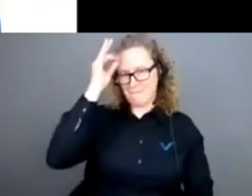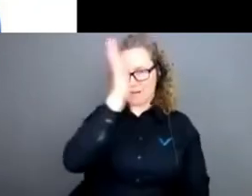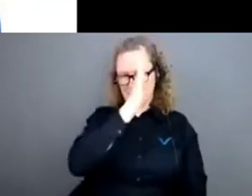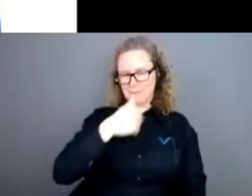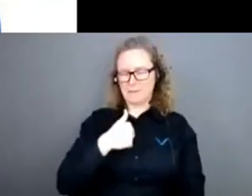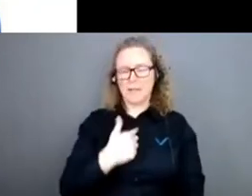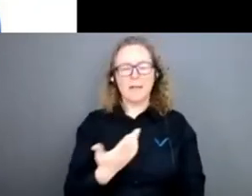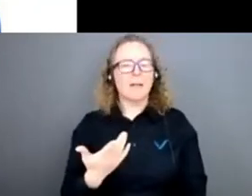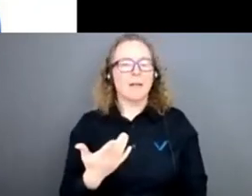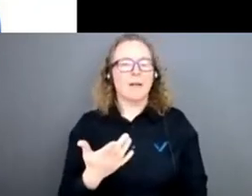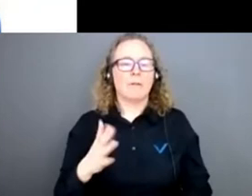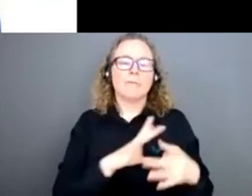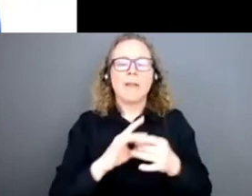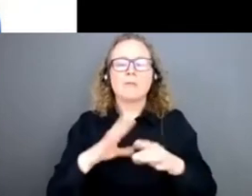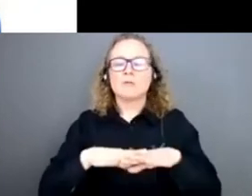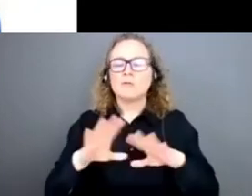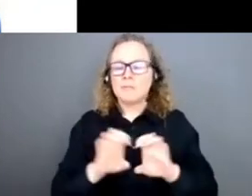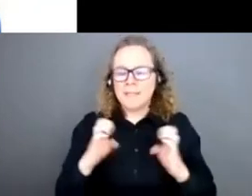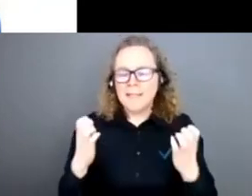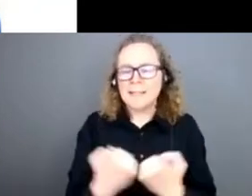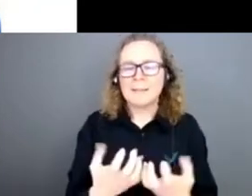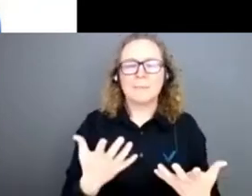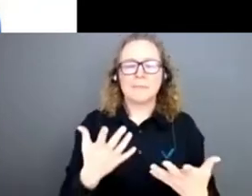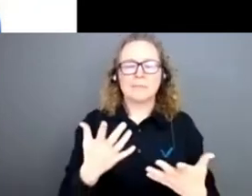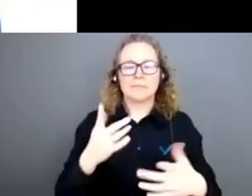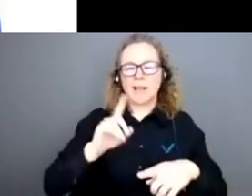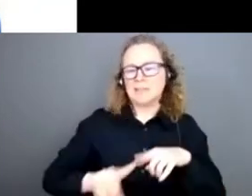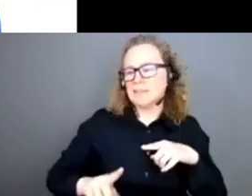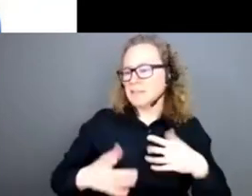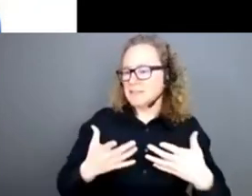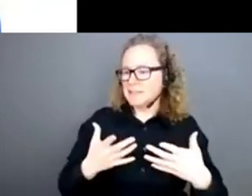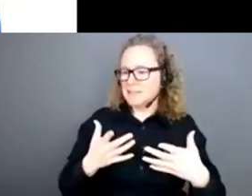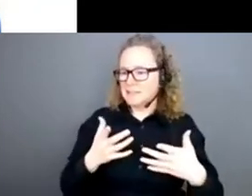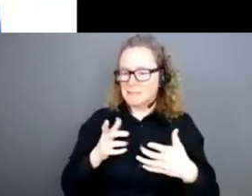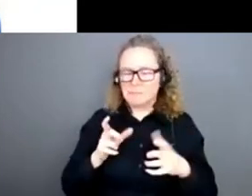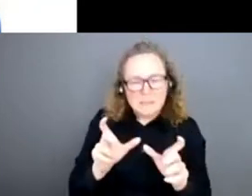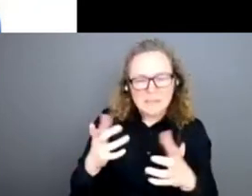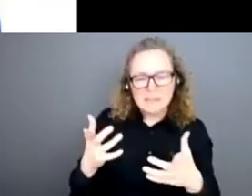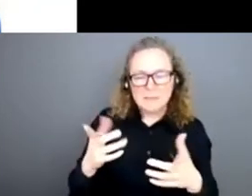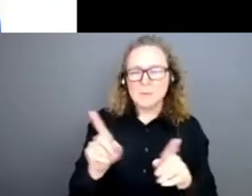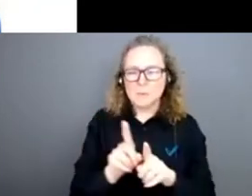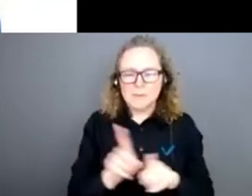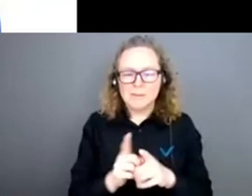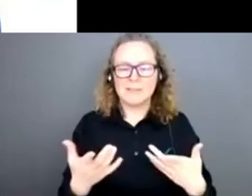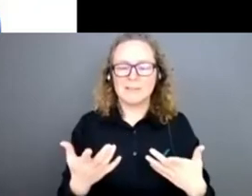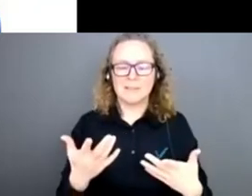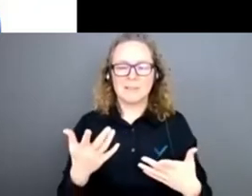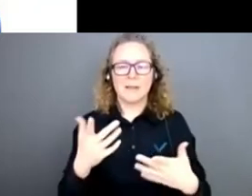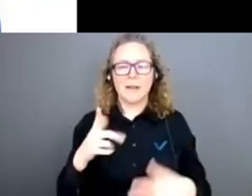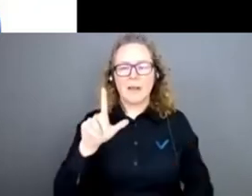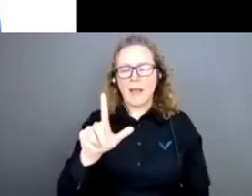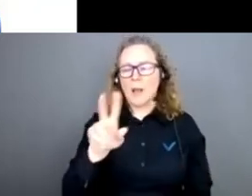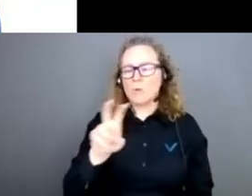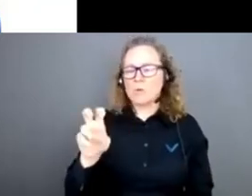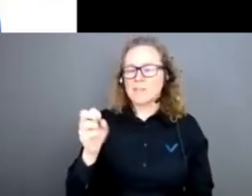aux équipes des cahiers antispécistes, du collectif Stop Gavage et aussi de L214.